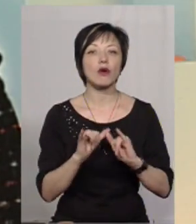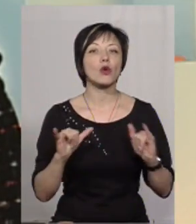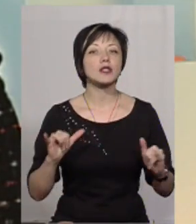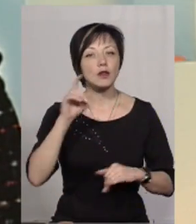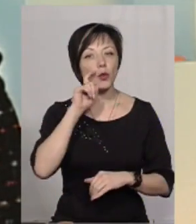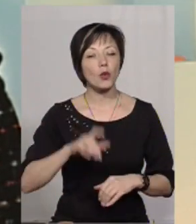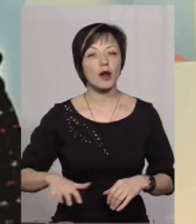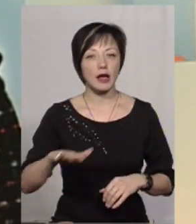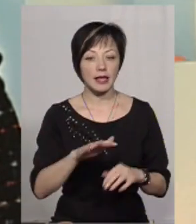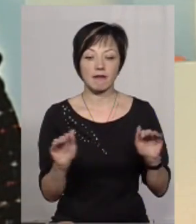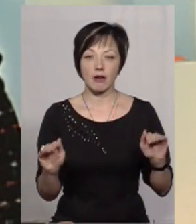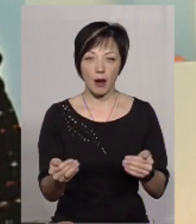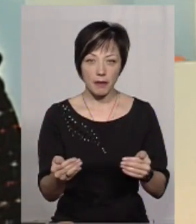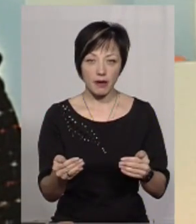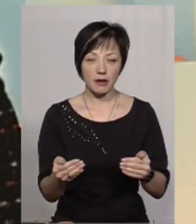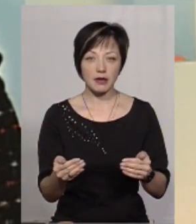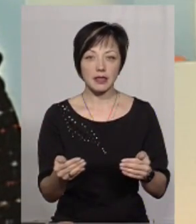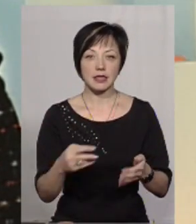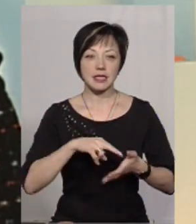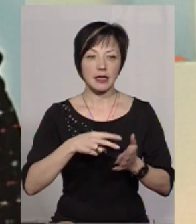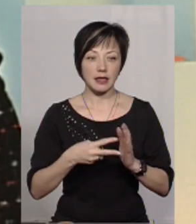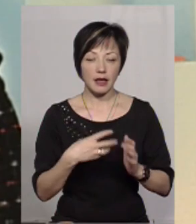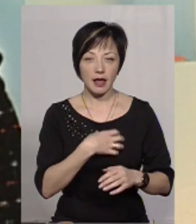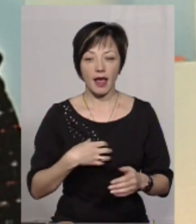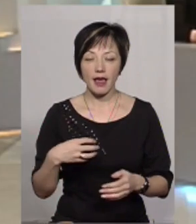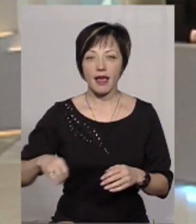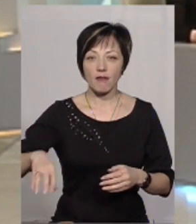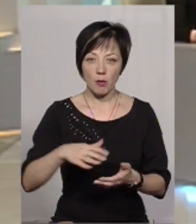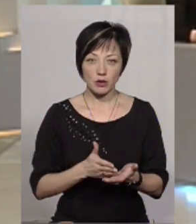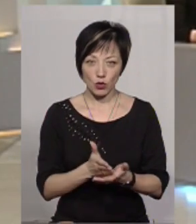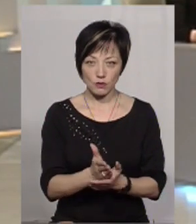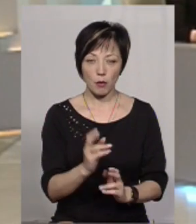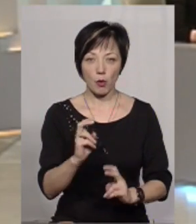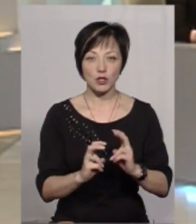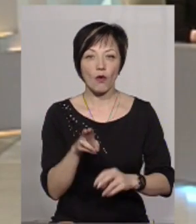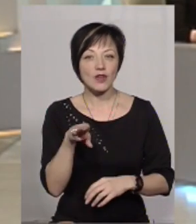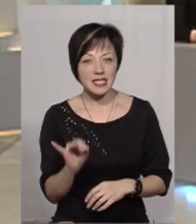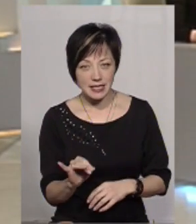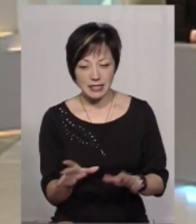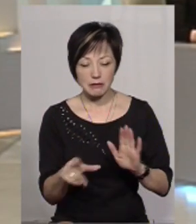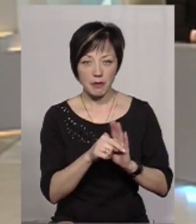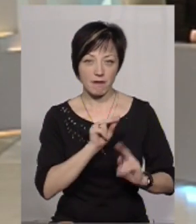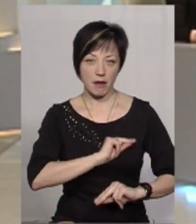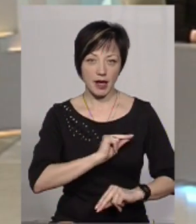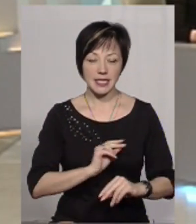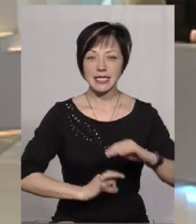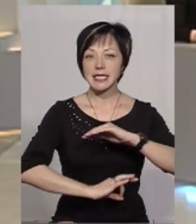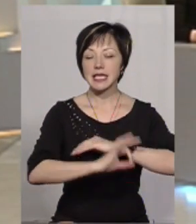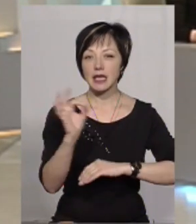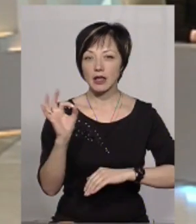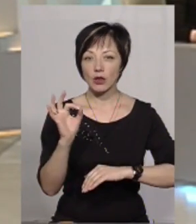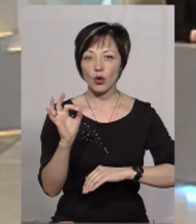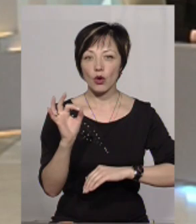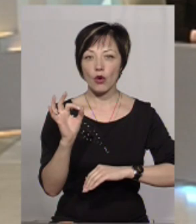розвитку України в рамках стратегії європейського розвитку промисловості, в рамках співпраці Східного